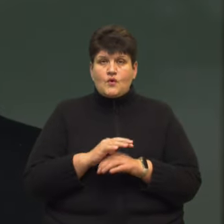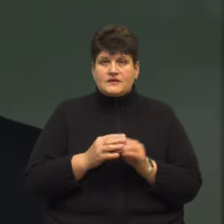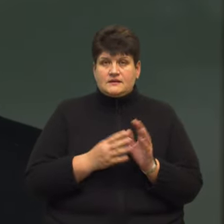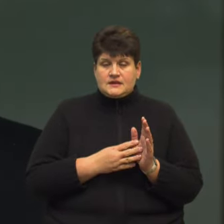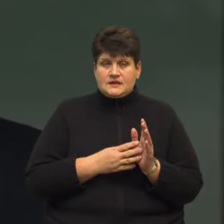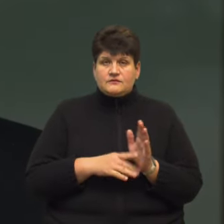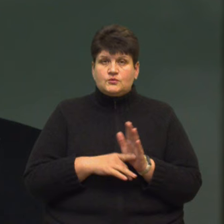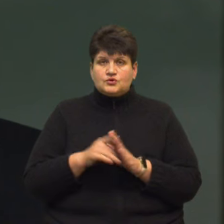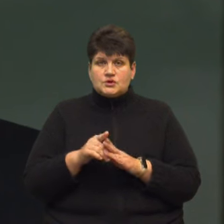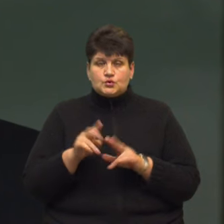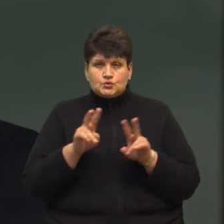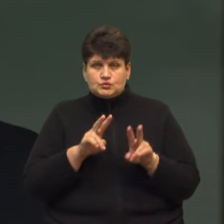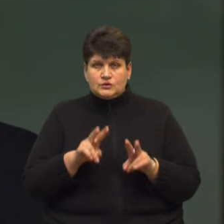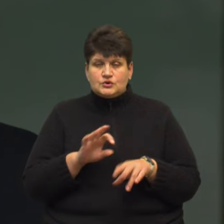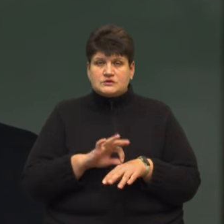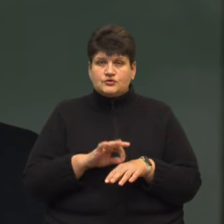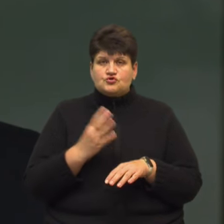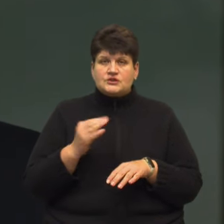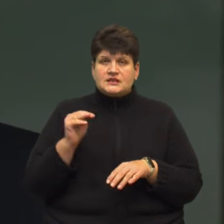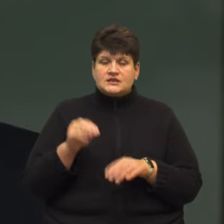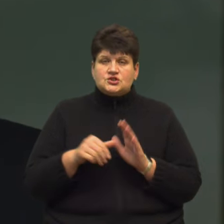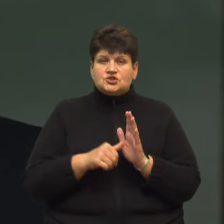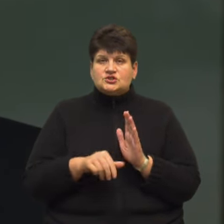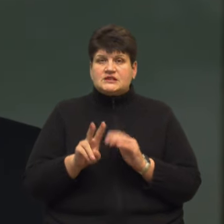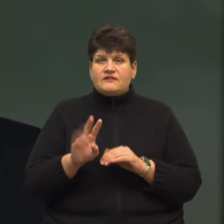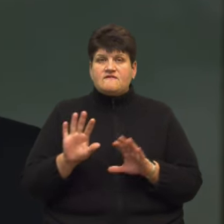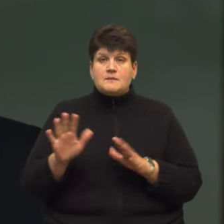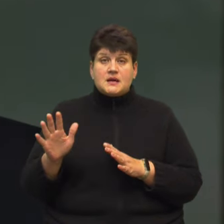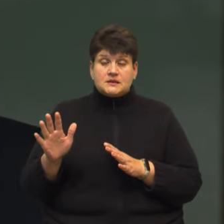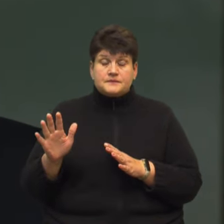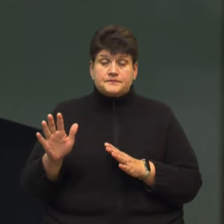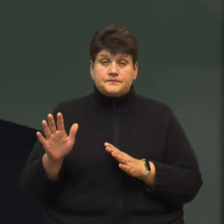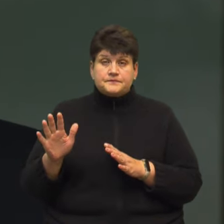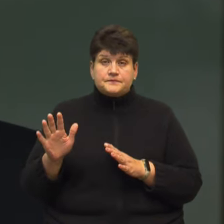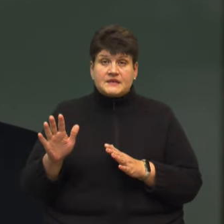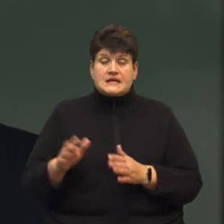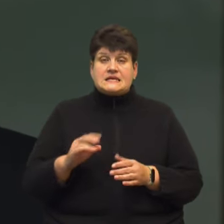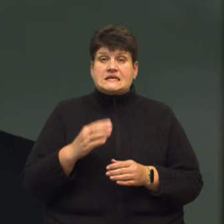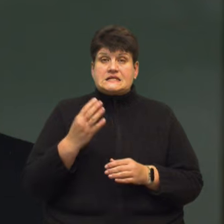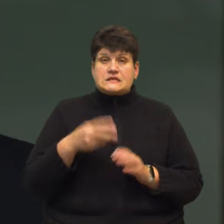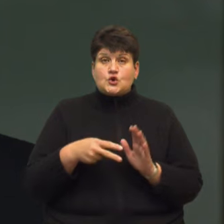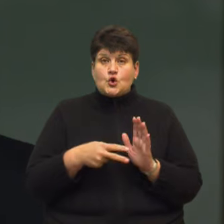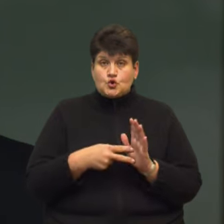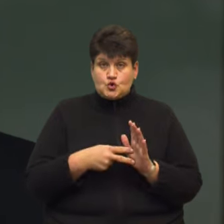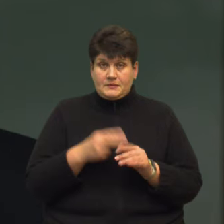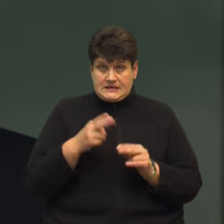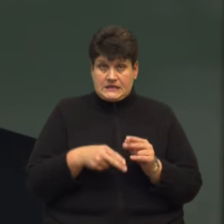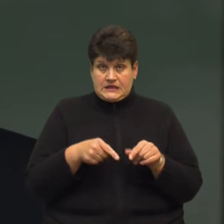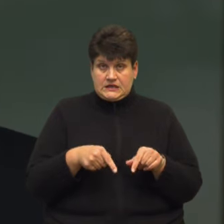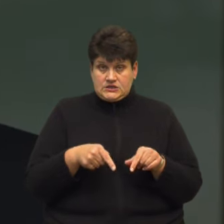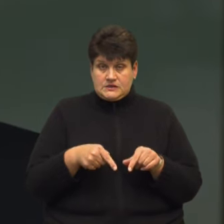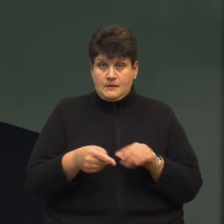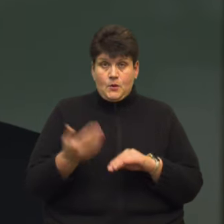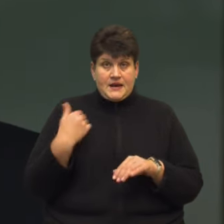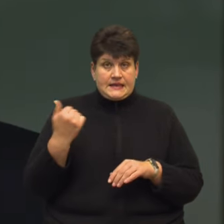початку і підспостереження захворіло було 4062 випадки. За 47-й, який закінчився попередній